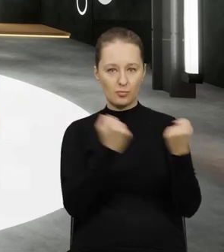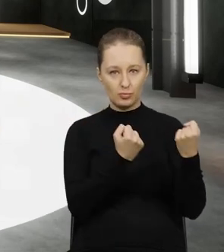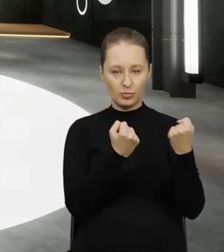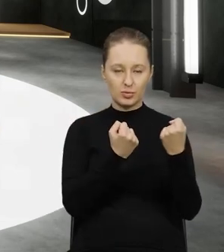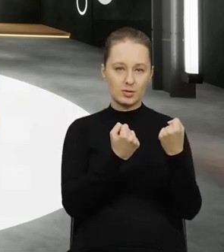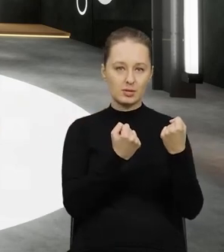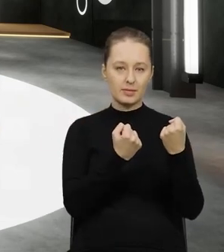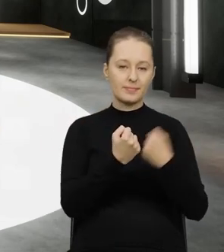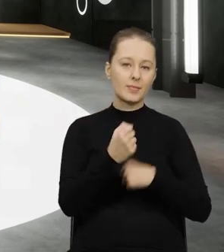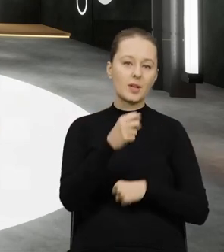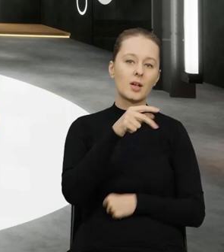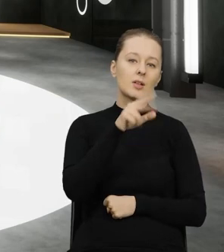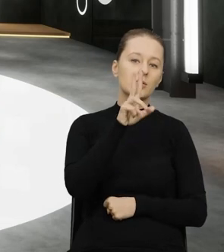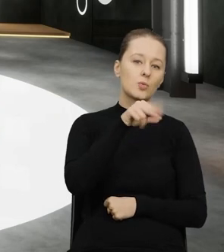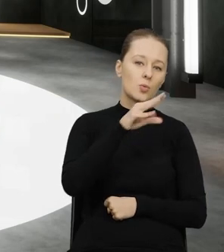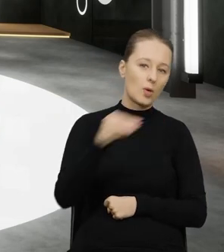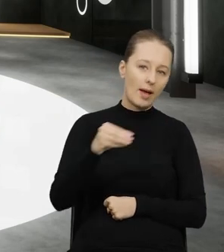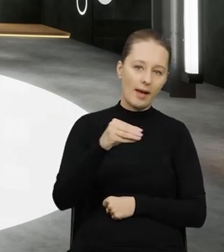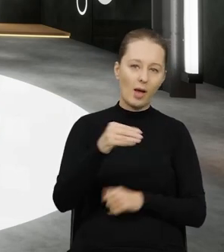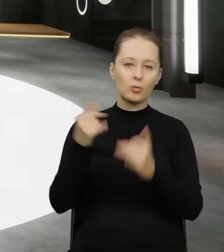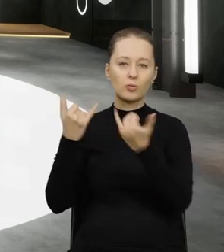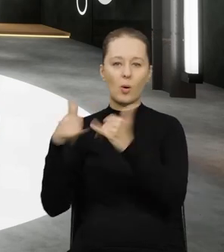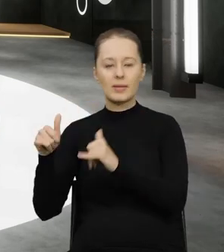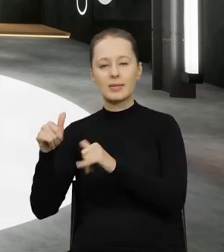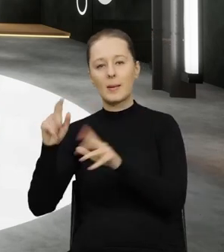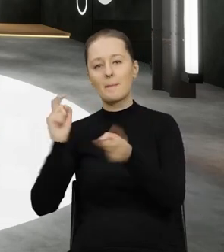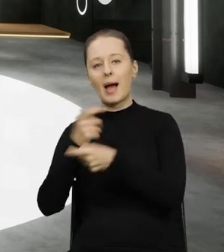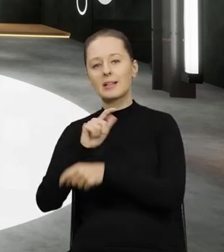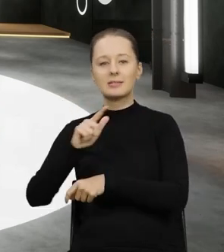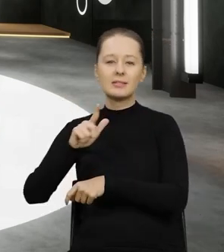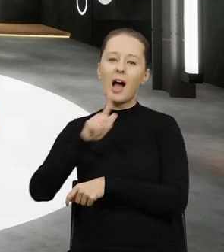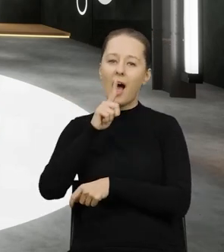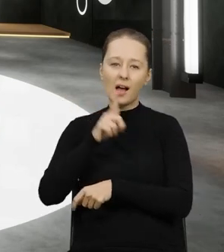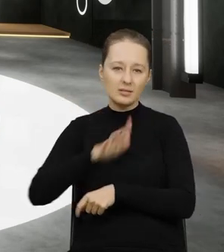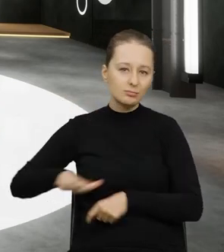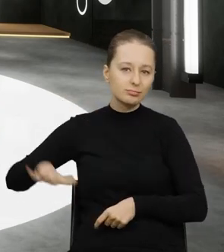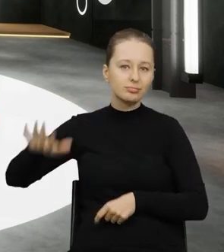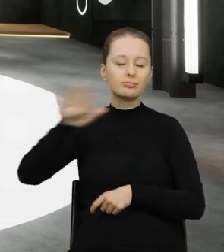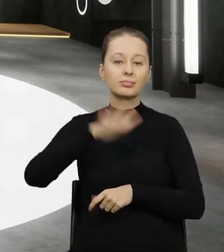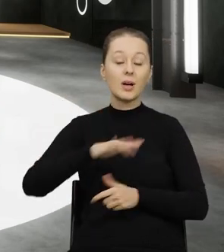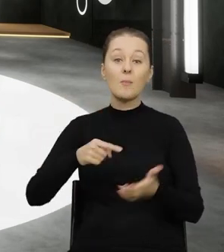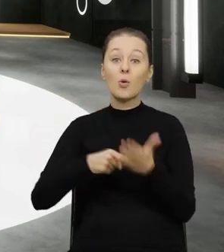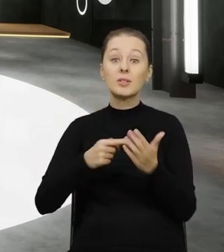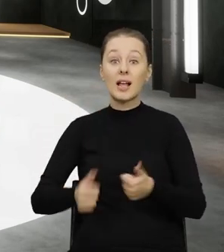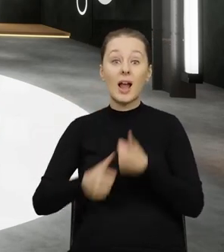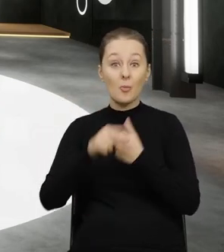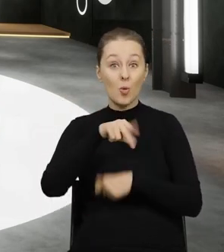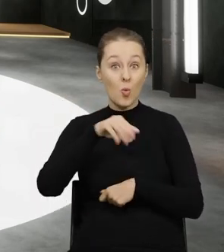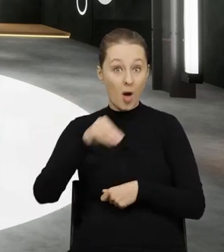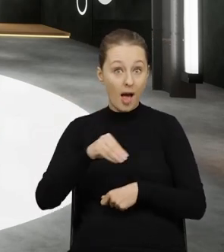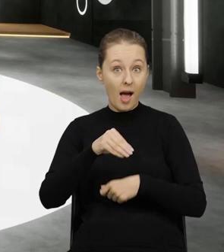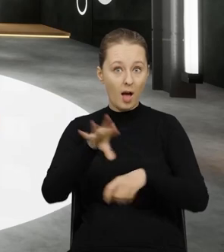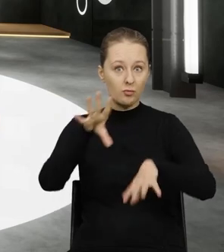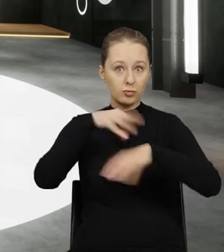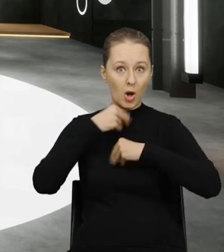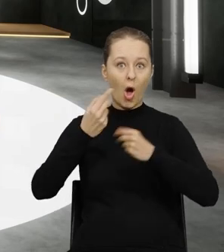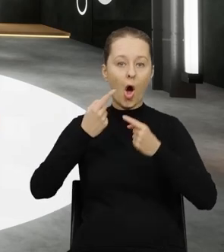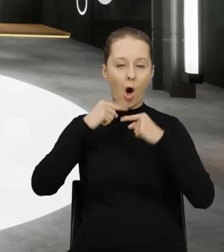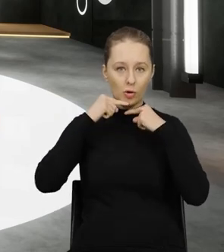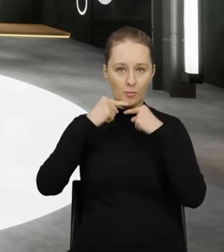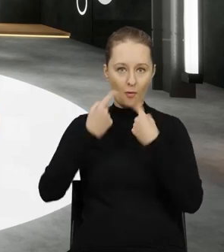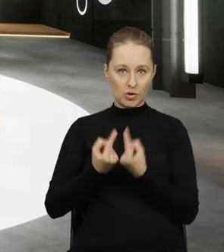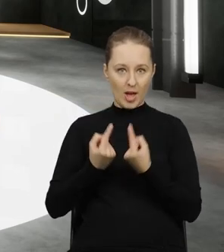odpadów z Unii Europejskiej do krajów trzecich ponieważ tutaj jakby cel jest też taki żeby Unia Europejska wzięła